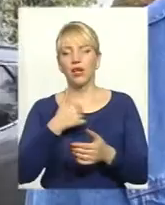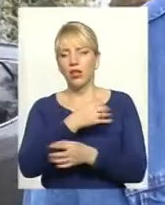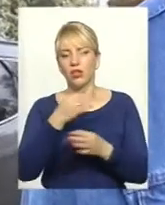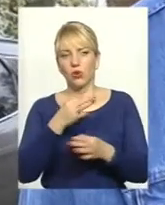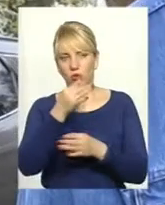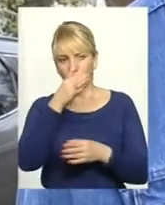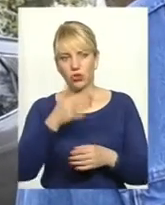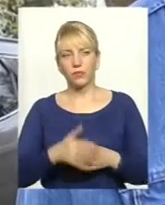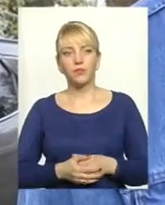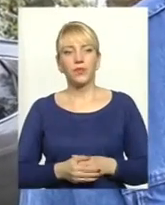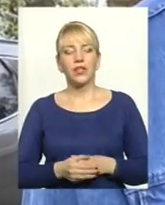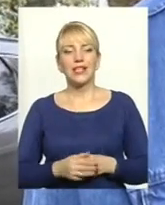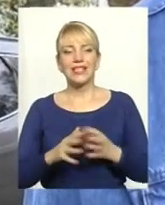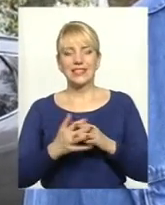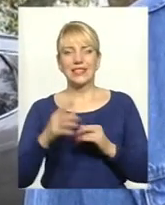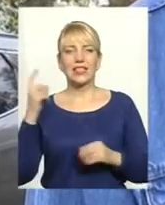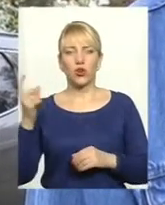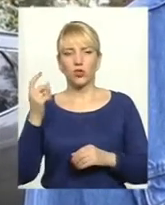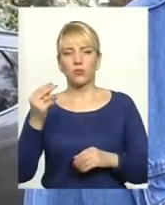подіритися. Сільськогосподарська праця.